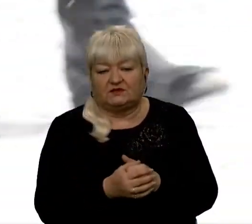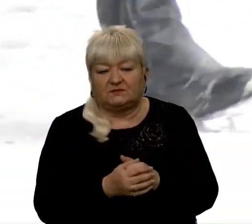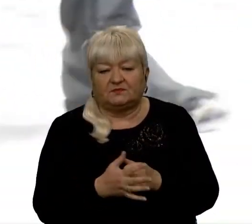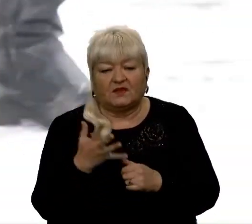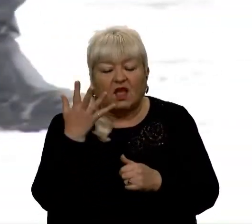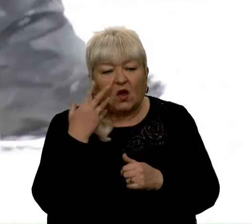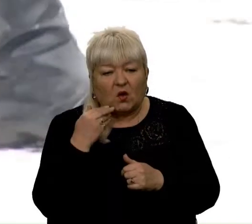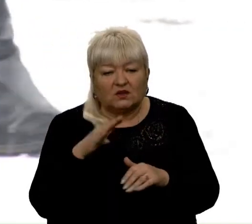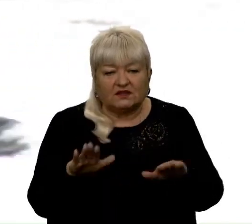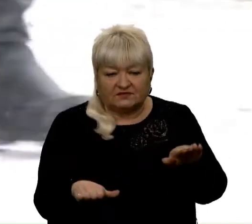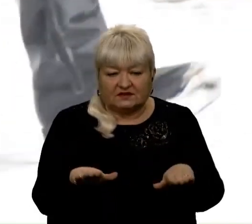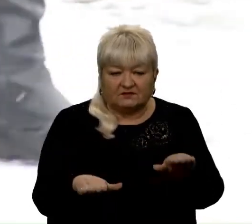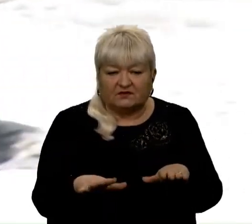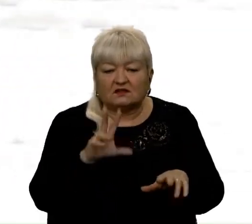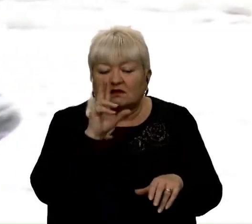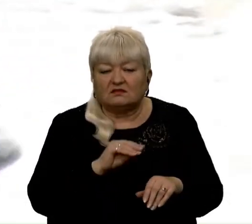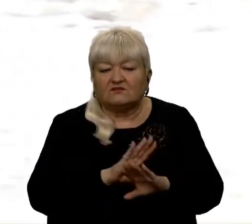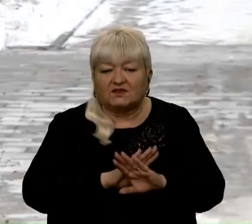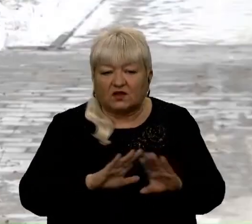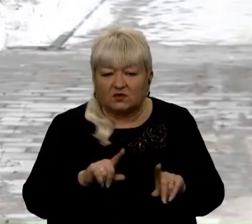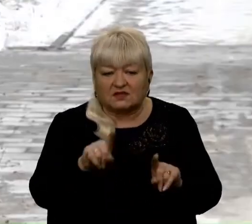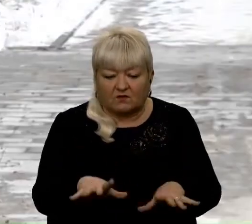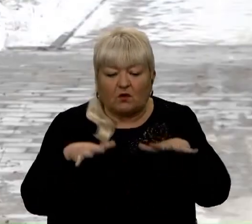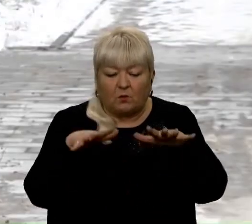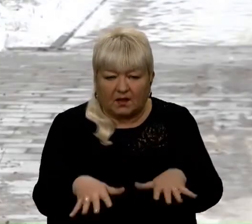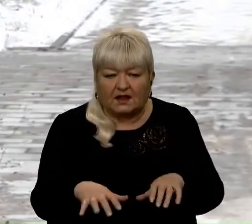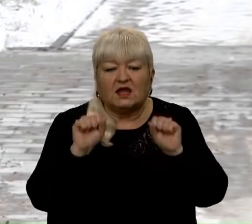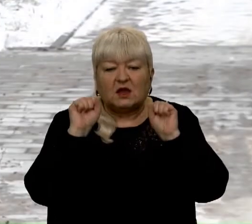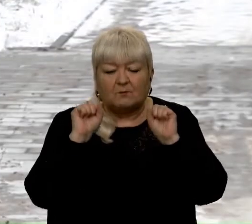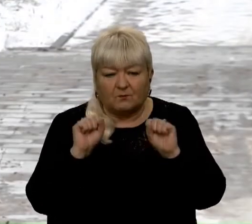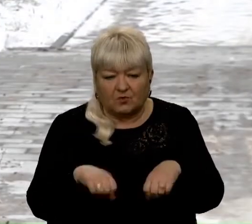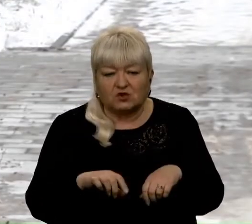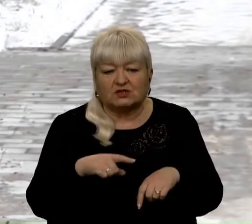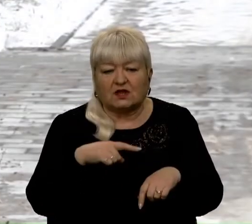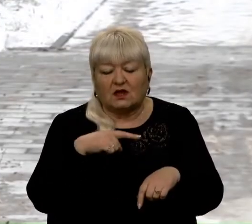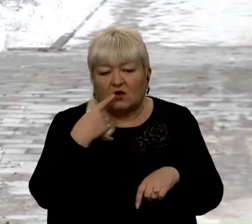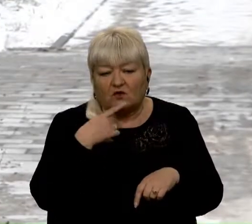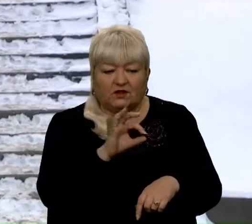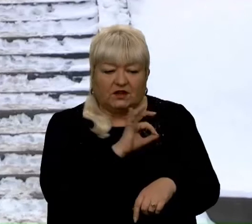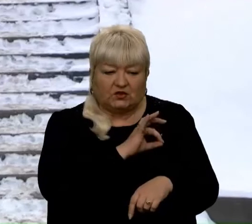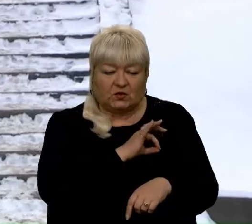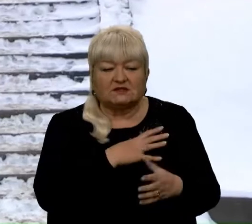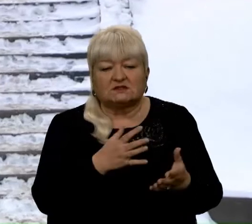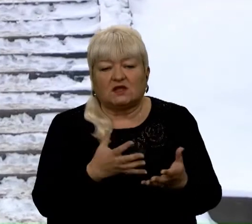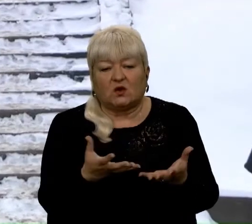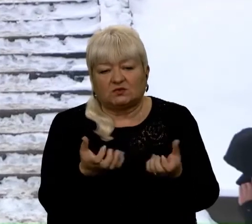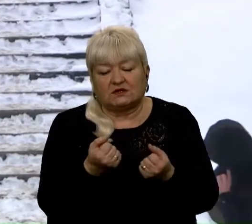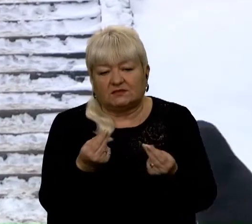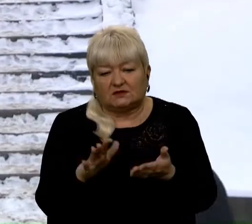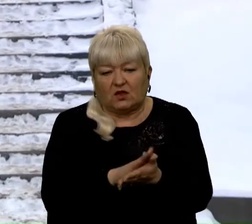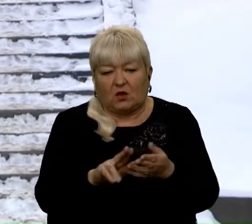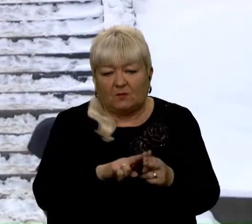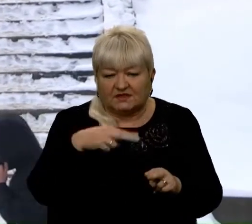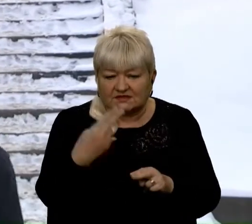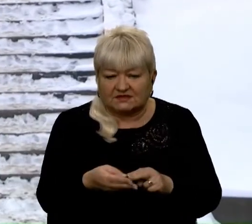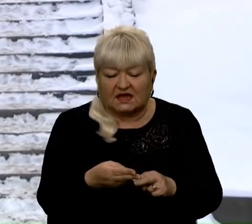втримати рівну вагу не вдалося, ви таки впали та покалічились, можна, підкреслюють юриста, отримати компенсацію. Тротуари, хідники, сходи